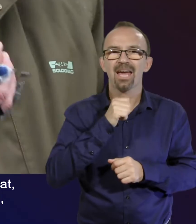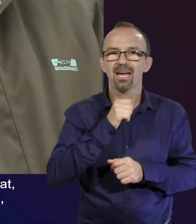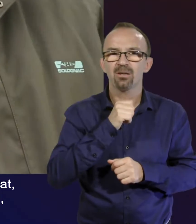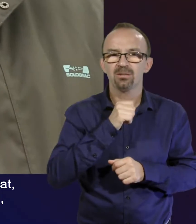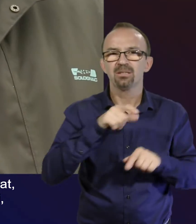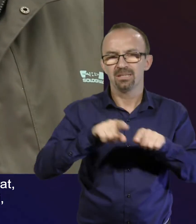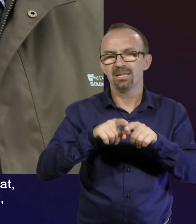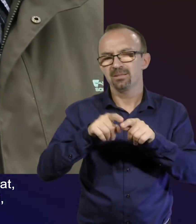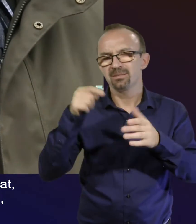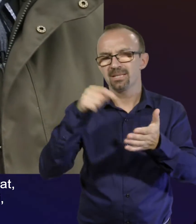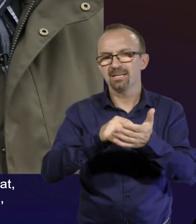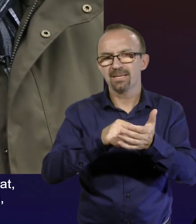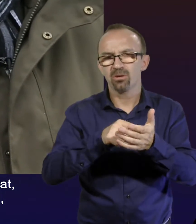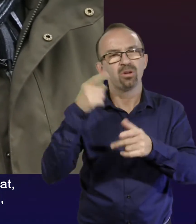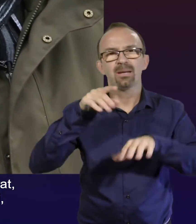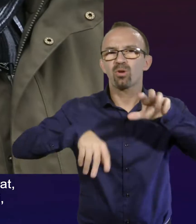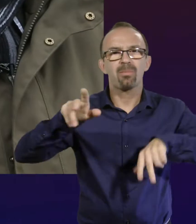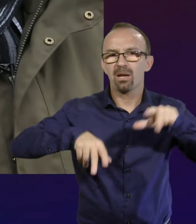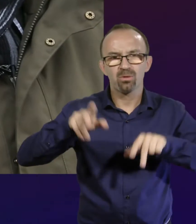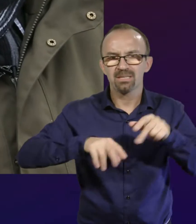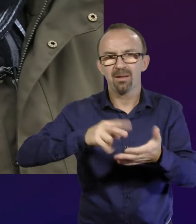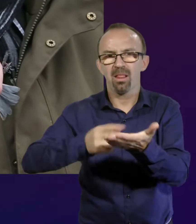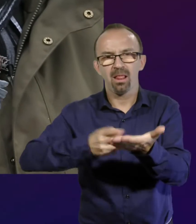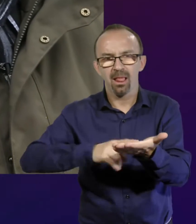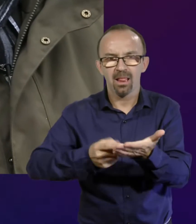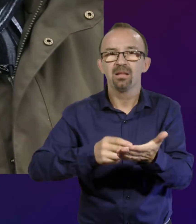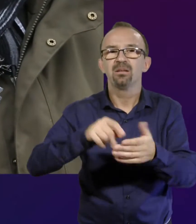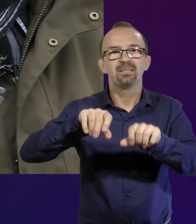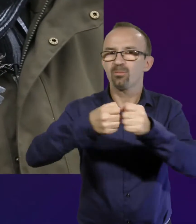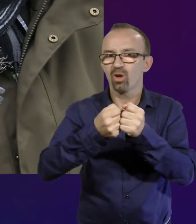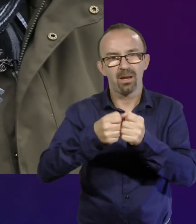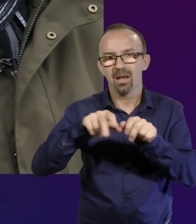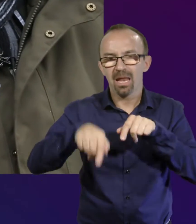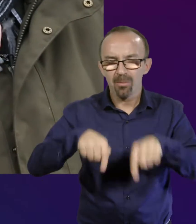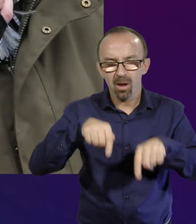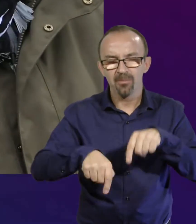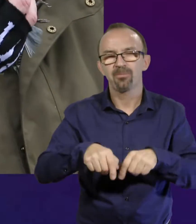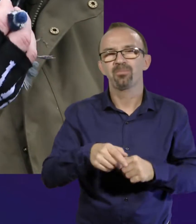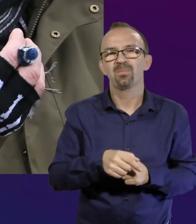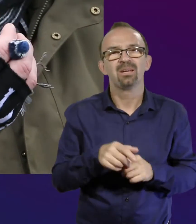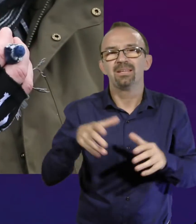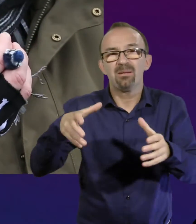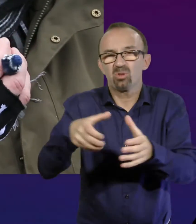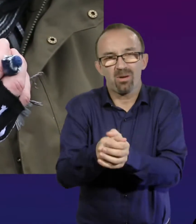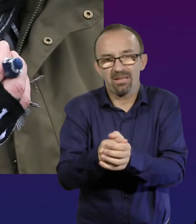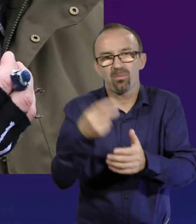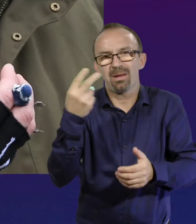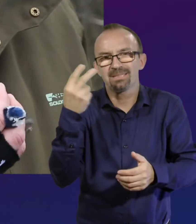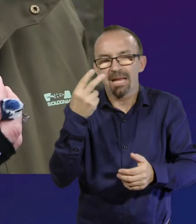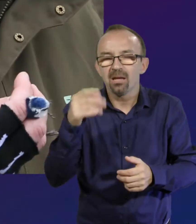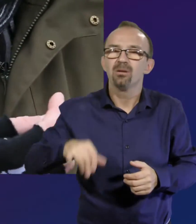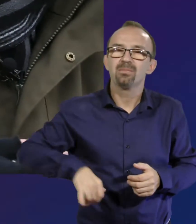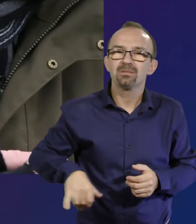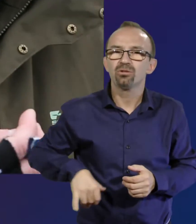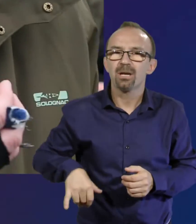célszerű így megfogni a madaratnak, akkor nem tud kapálózni, nem tud vergődni, a lába nem törik el, nyilván nem szorítom össze a fejét,